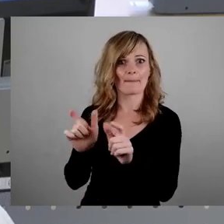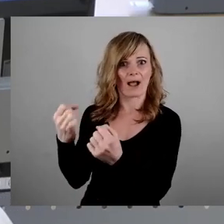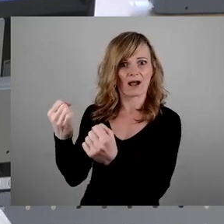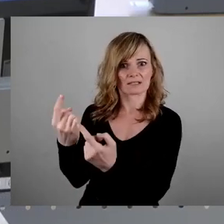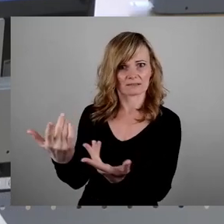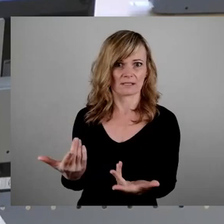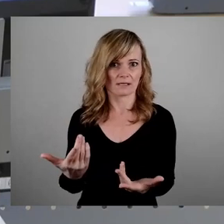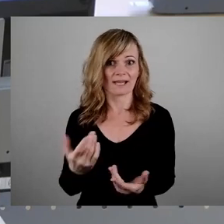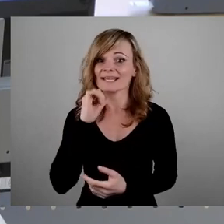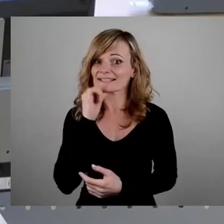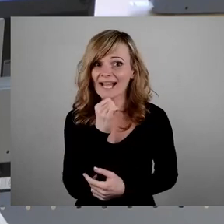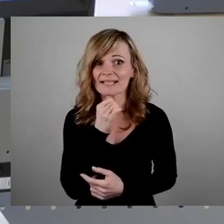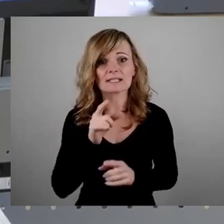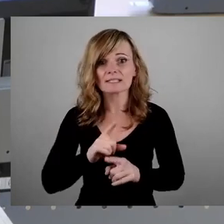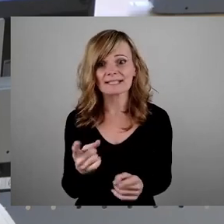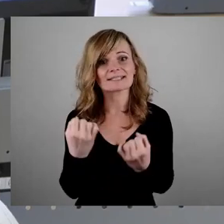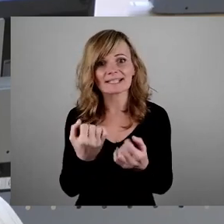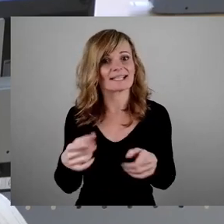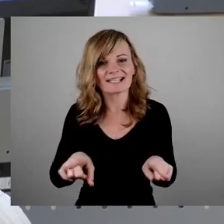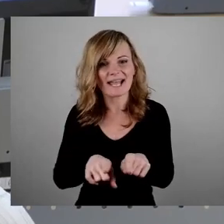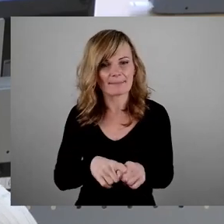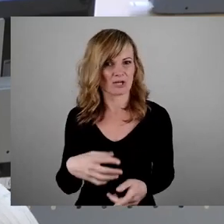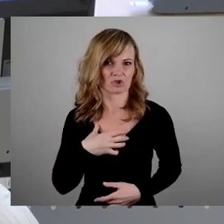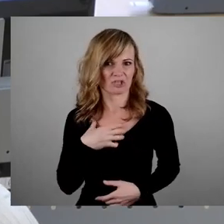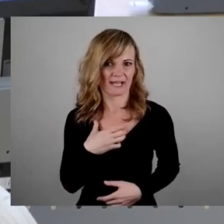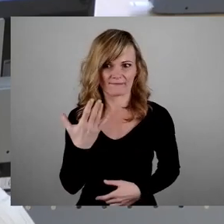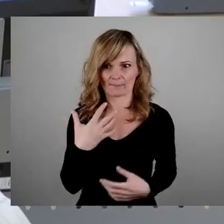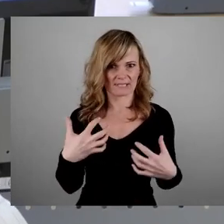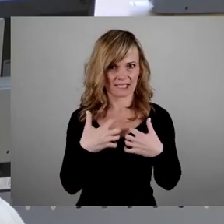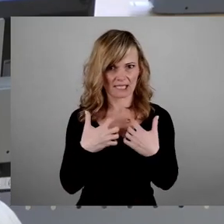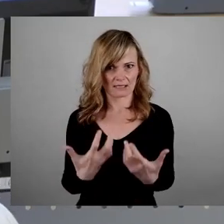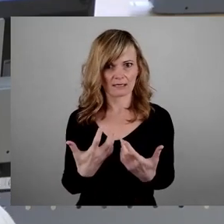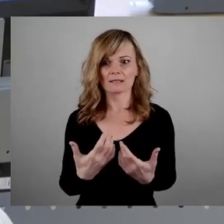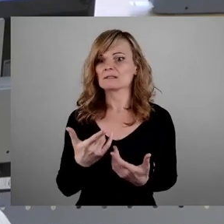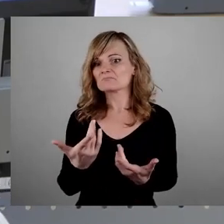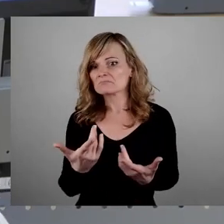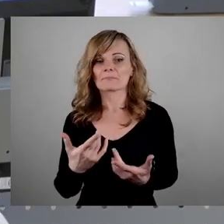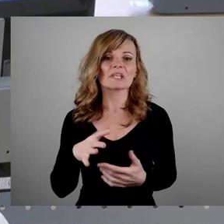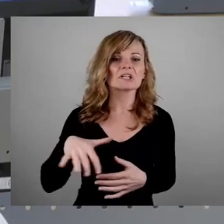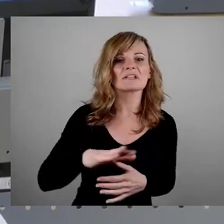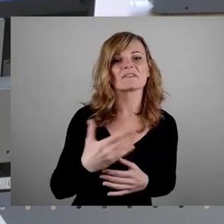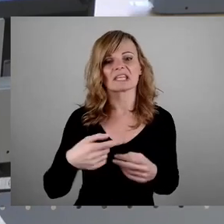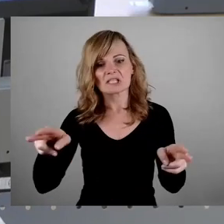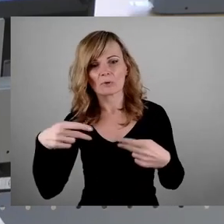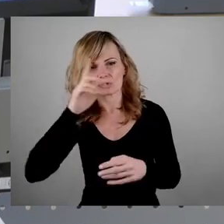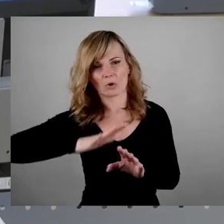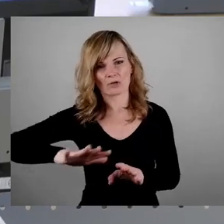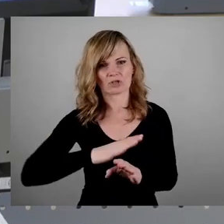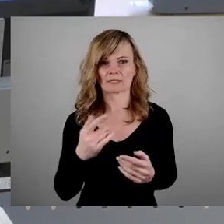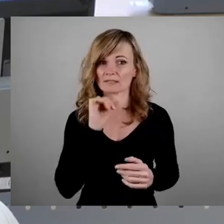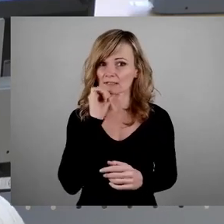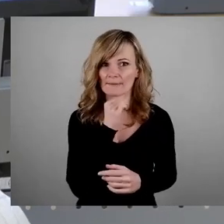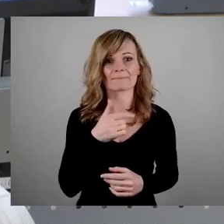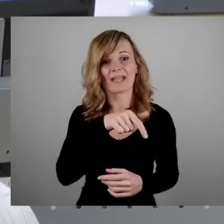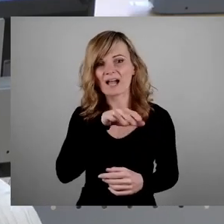das war ganz sicher nicht der gleiche Schrecken des Krieges, der nur irgendwie nach Deutschland zurückgekehrt ist. Anstatt der AfD in